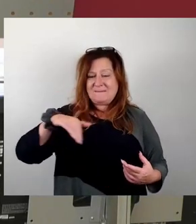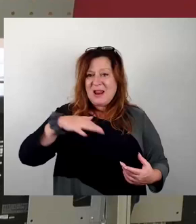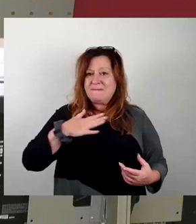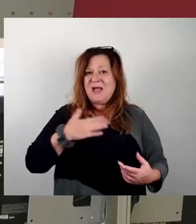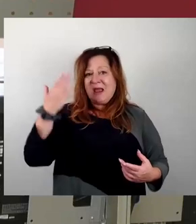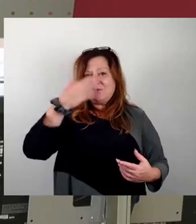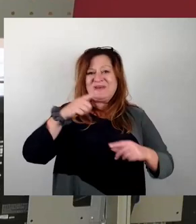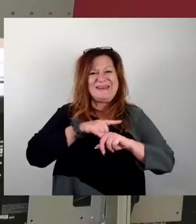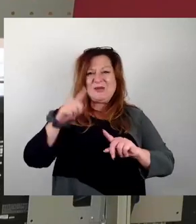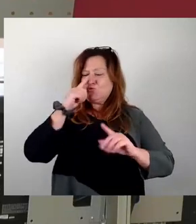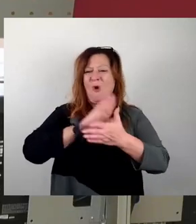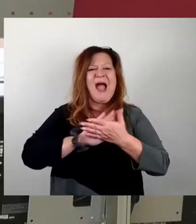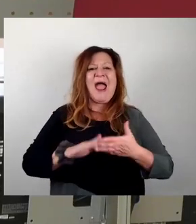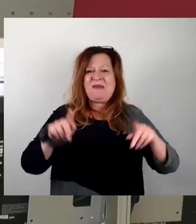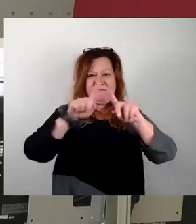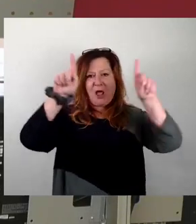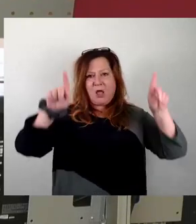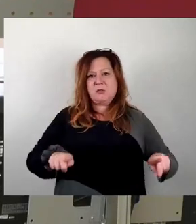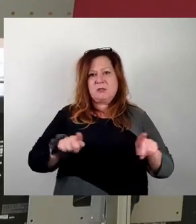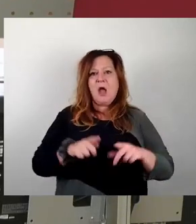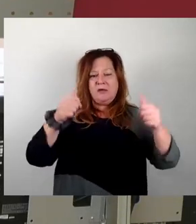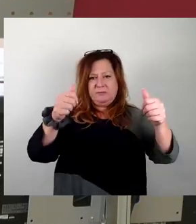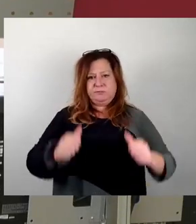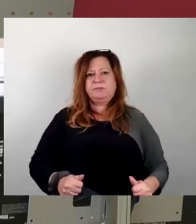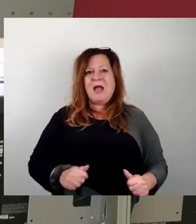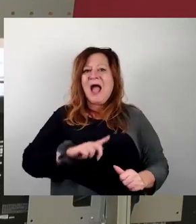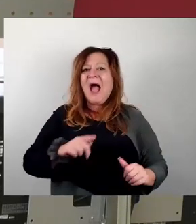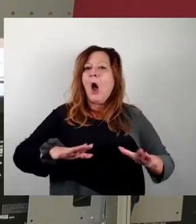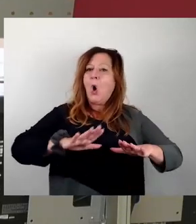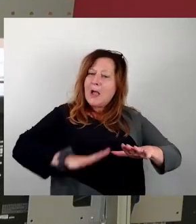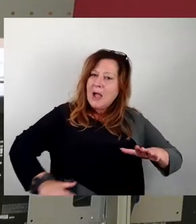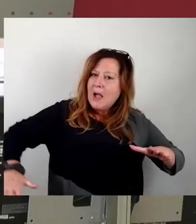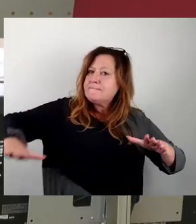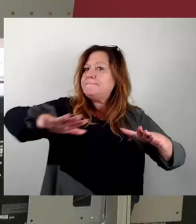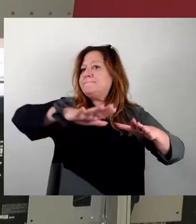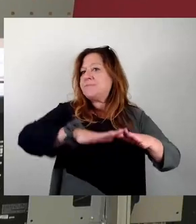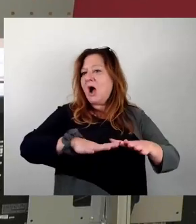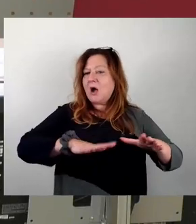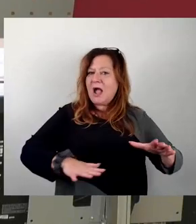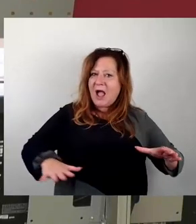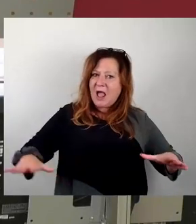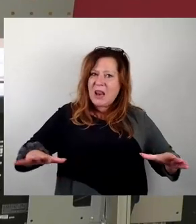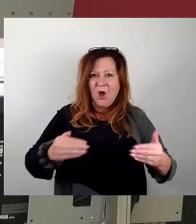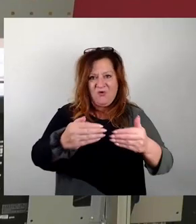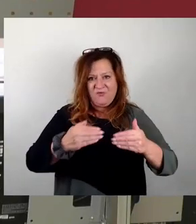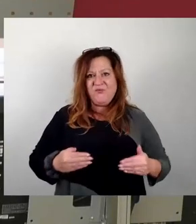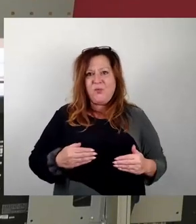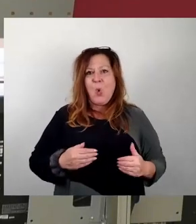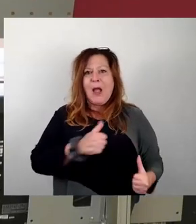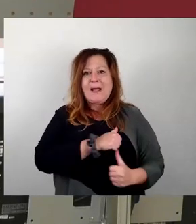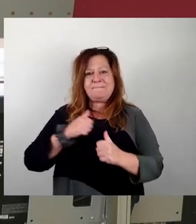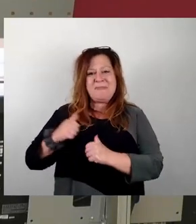Tafeln anzubringen, sondern den Park, die Parkanlage, die dort vorhanden ist, direkt vor dem Militärhistorischen Museum,